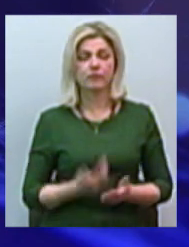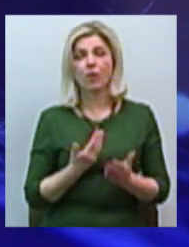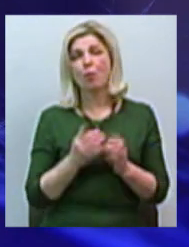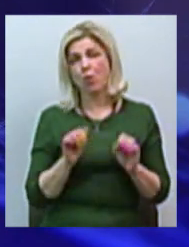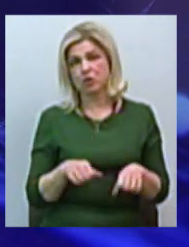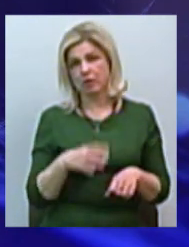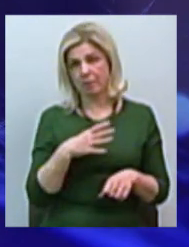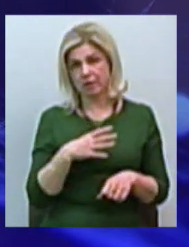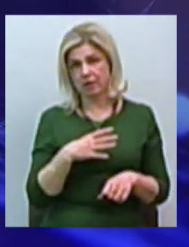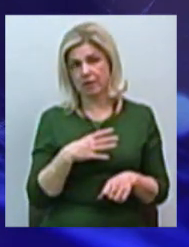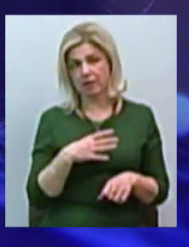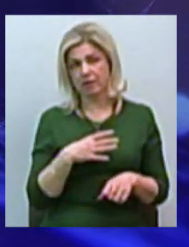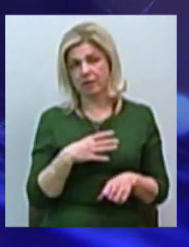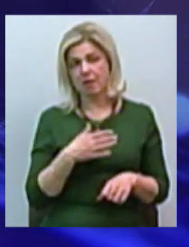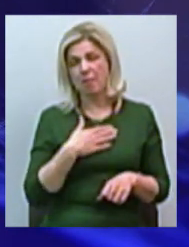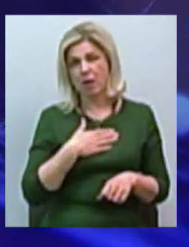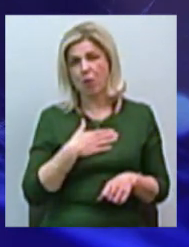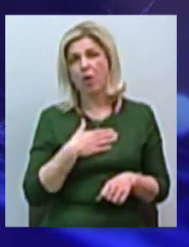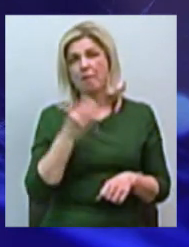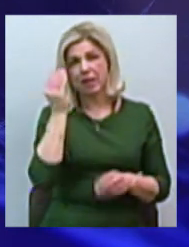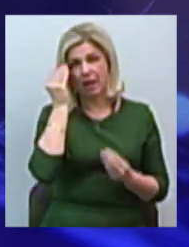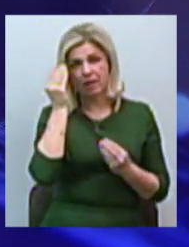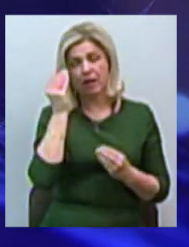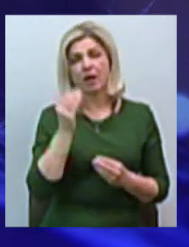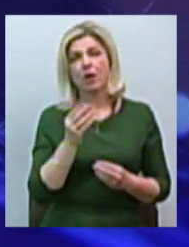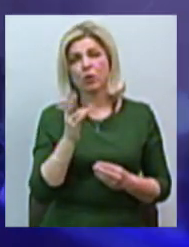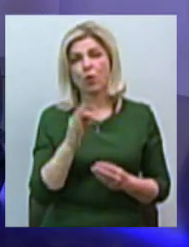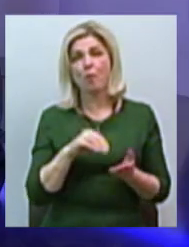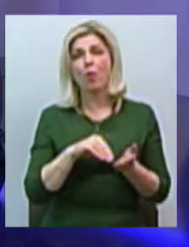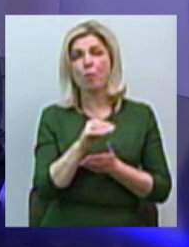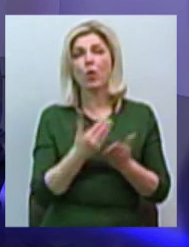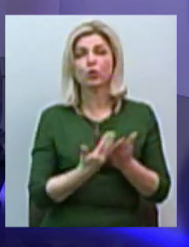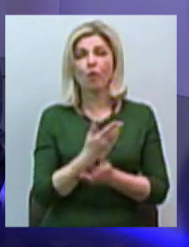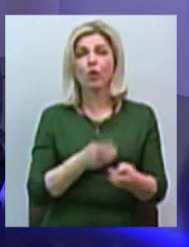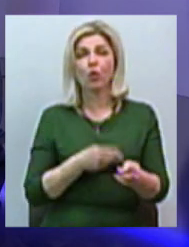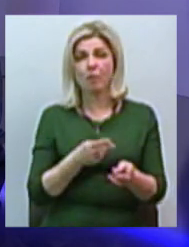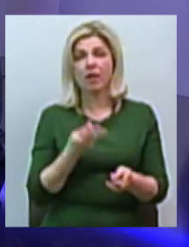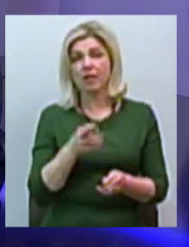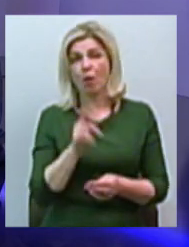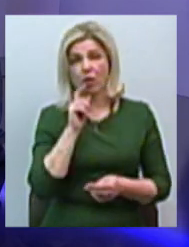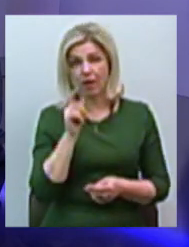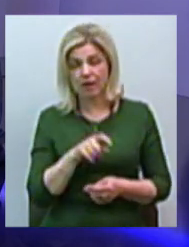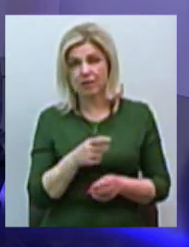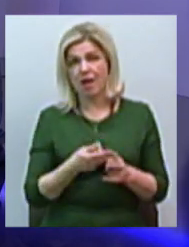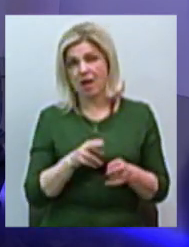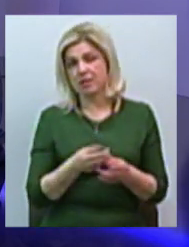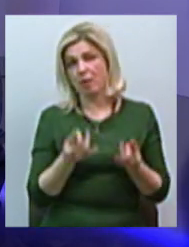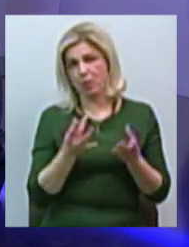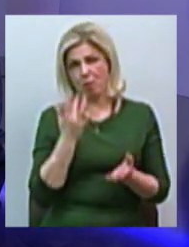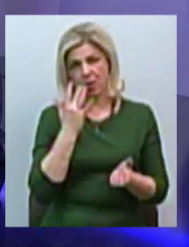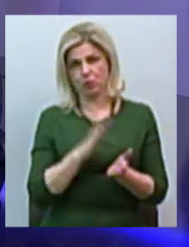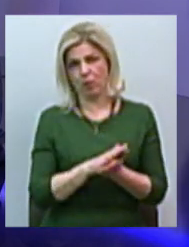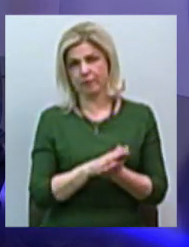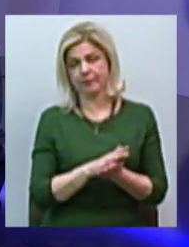моє дуже підзятое мнення, але, я считаю, покупка нових локомотивів для України – це просто позор.